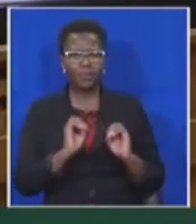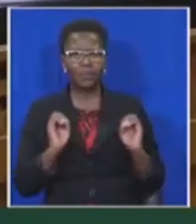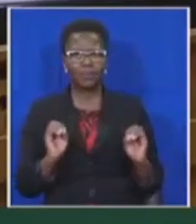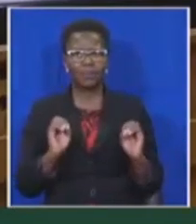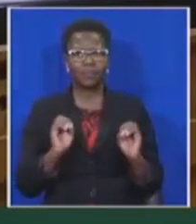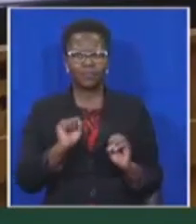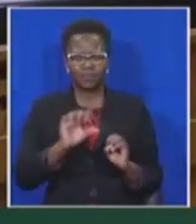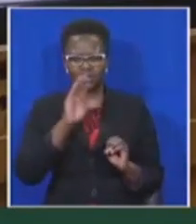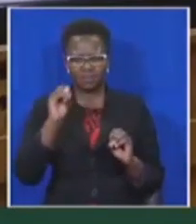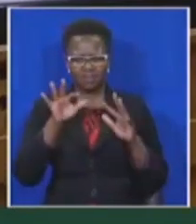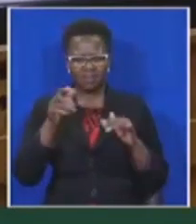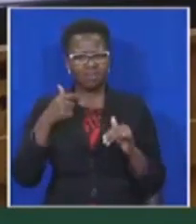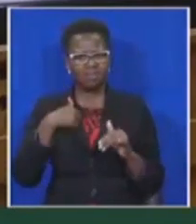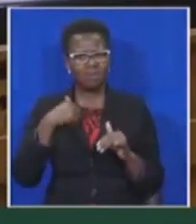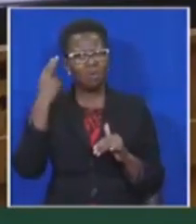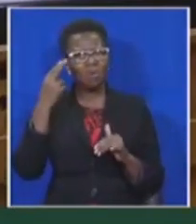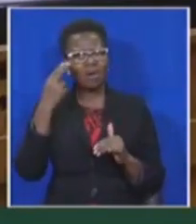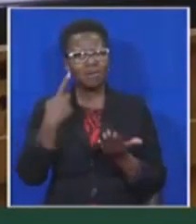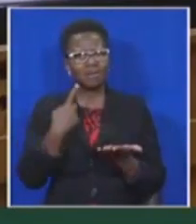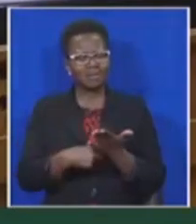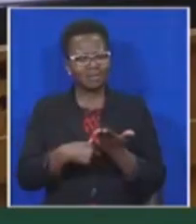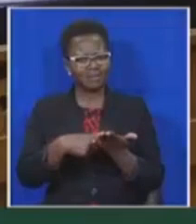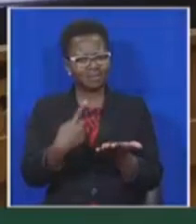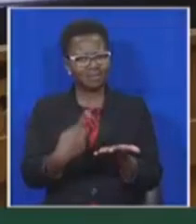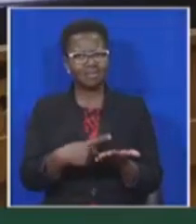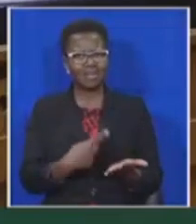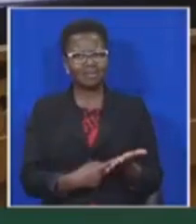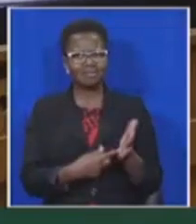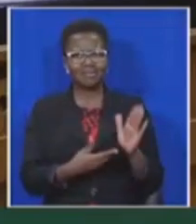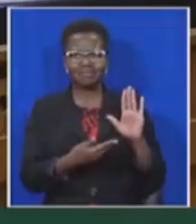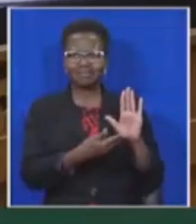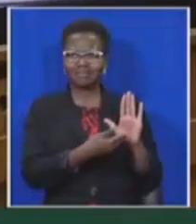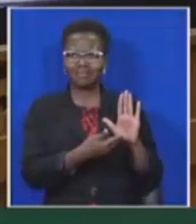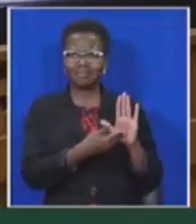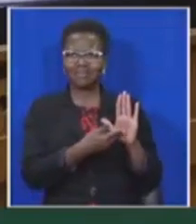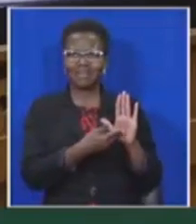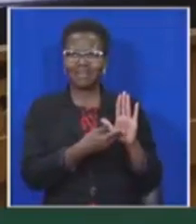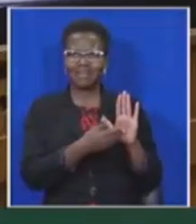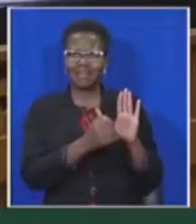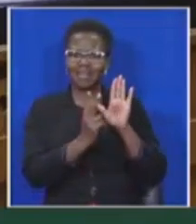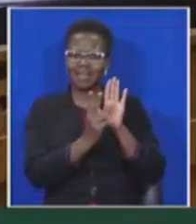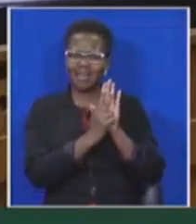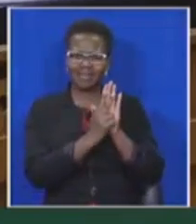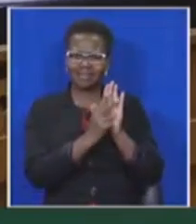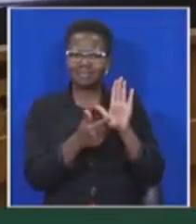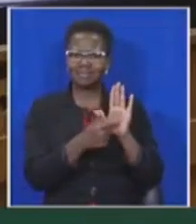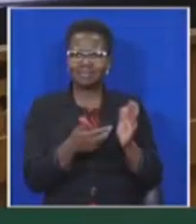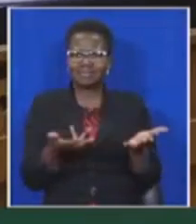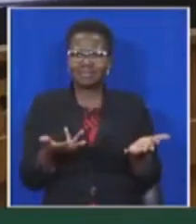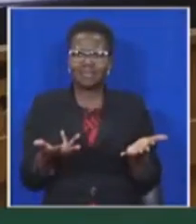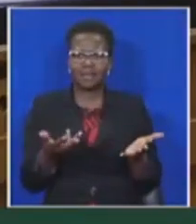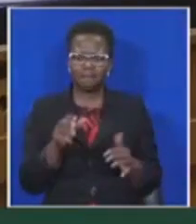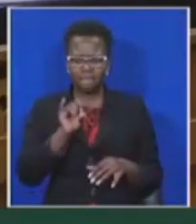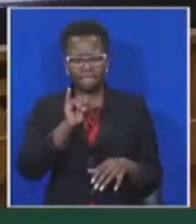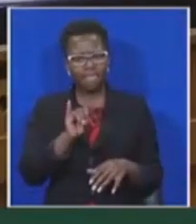eerder as die skaamtelose gedrag van ons directeer van openbare vervolging en nie eerder by die president daarop andring dat